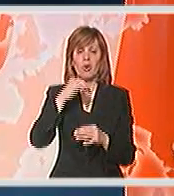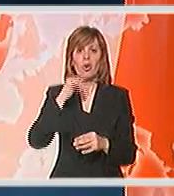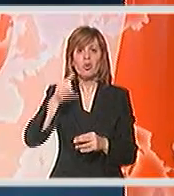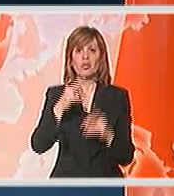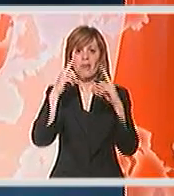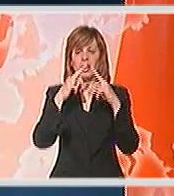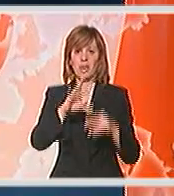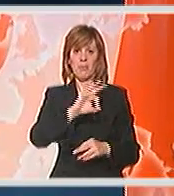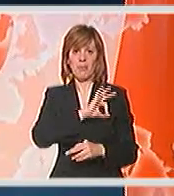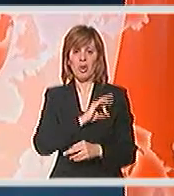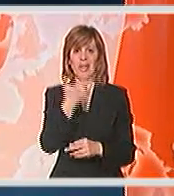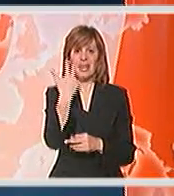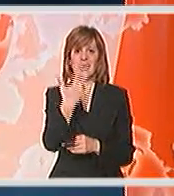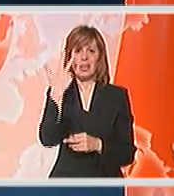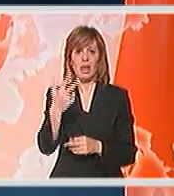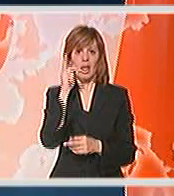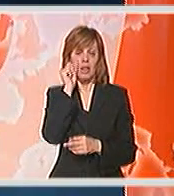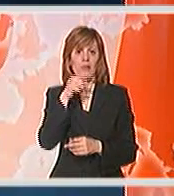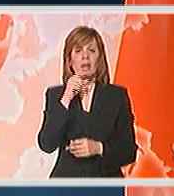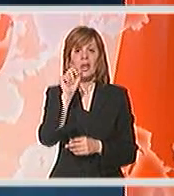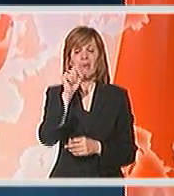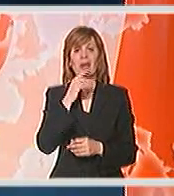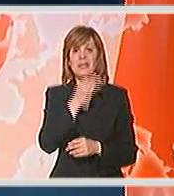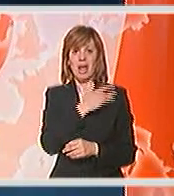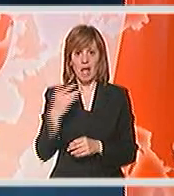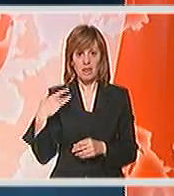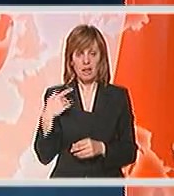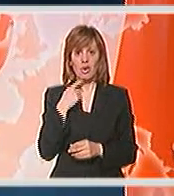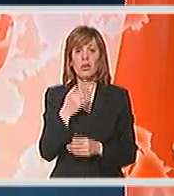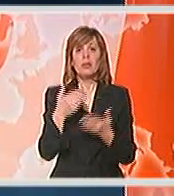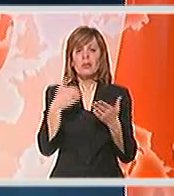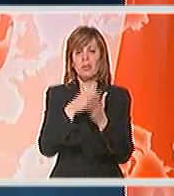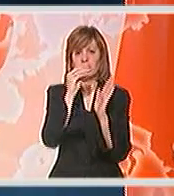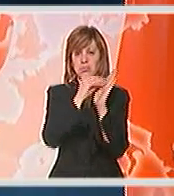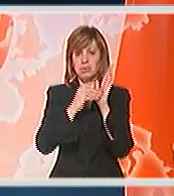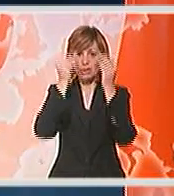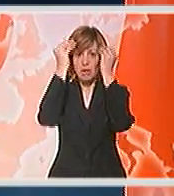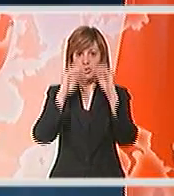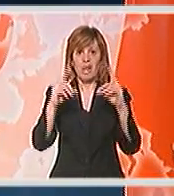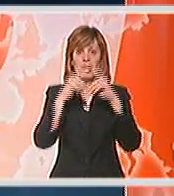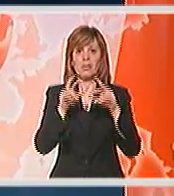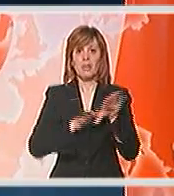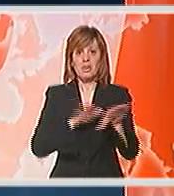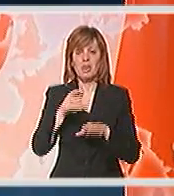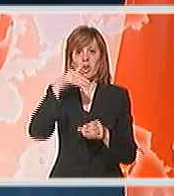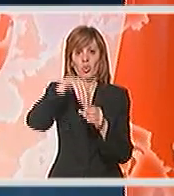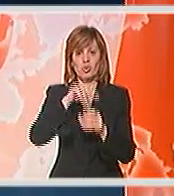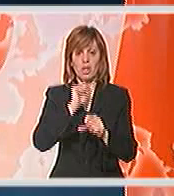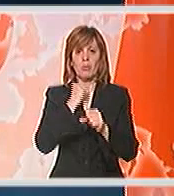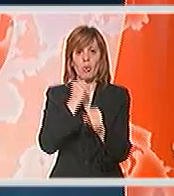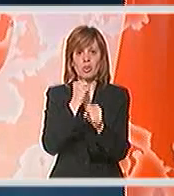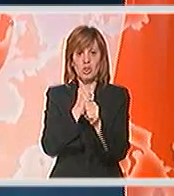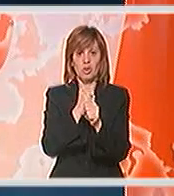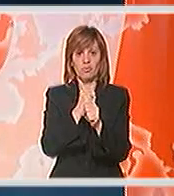Afganistanu poginule su 33 osobe, a 12 je ranjeno. Novi je bilans koji je saopštila Afganistansko ministarstvo unutrašnjih